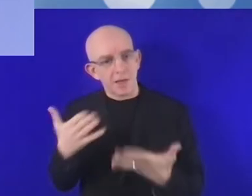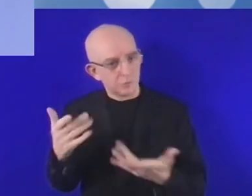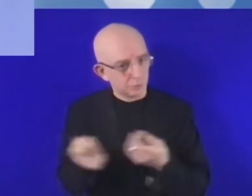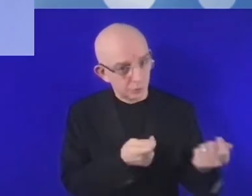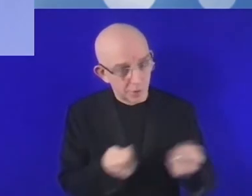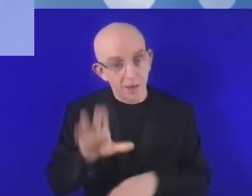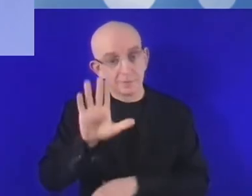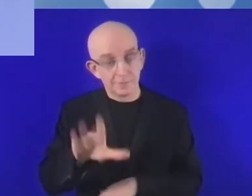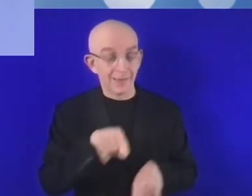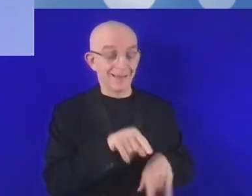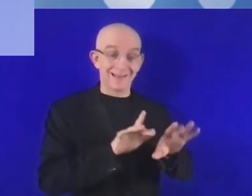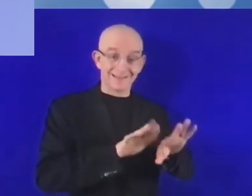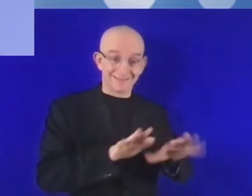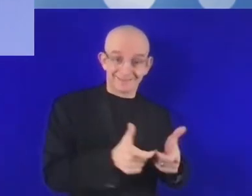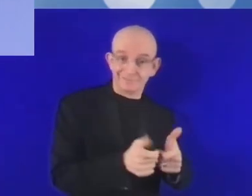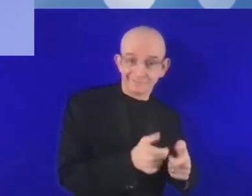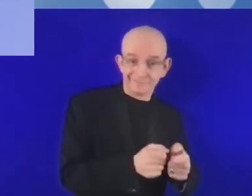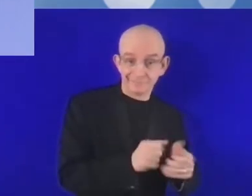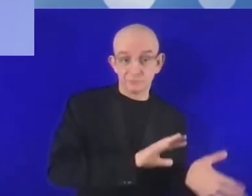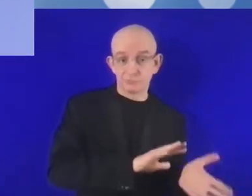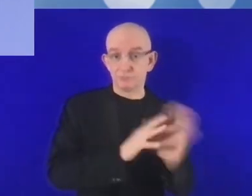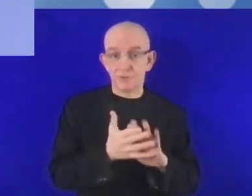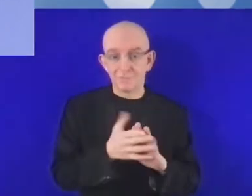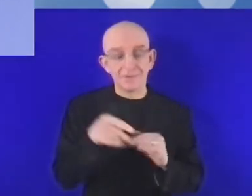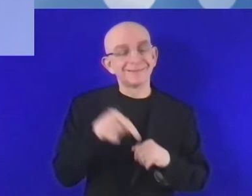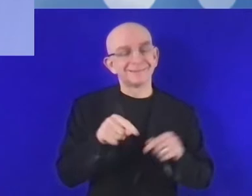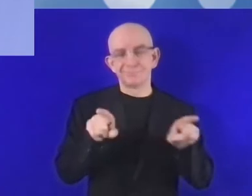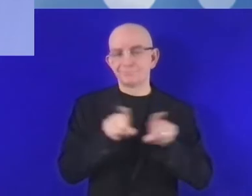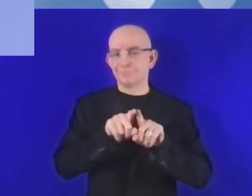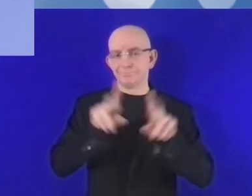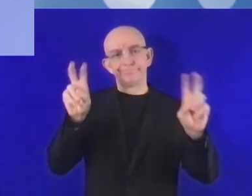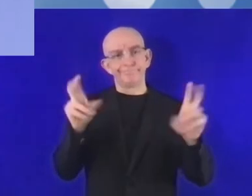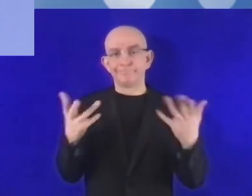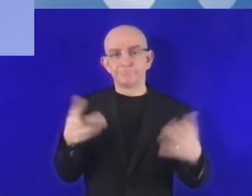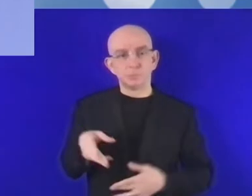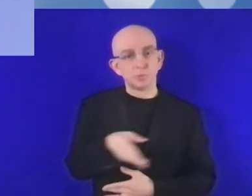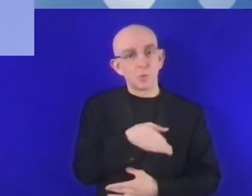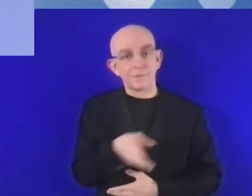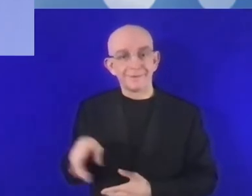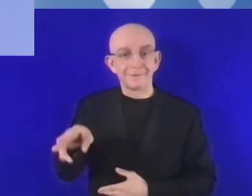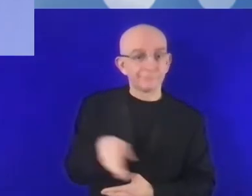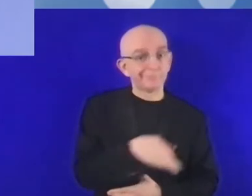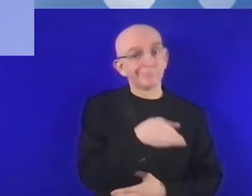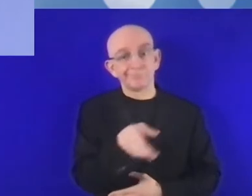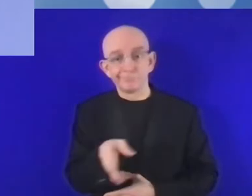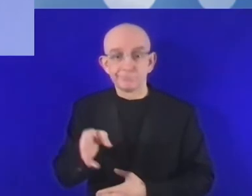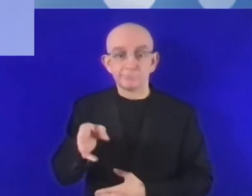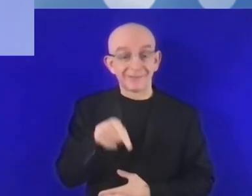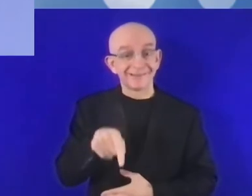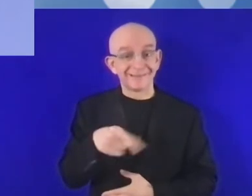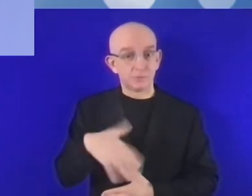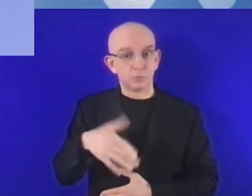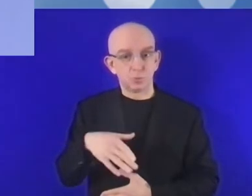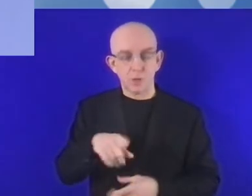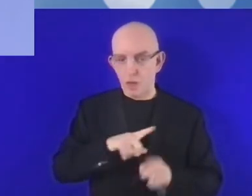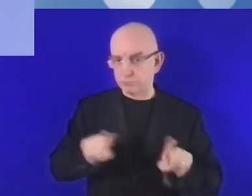Jest podróżą dynamiczną, szybką. Taka podróż wymaga wielostronnego zaangażowania.